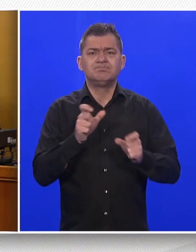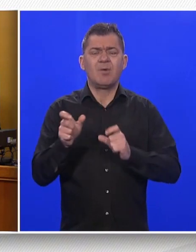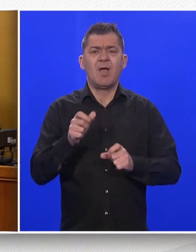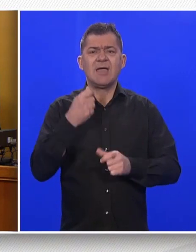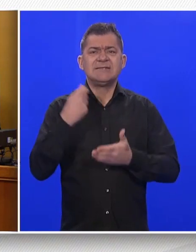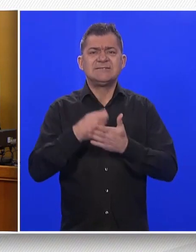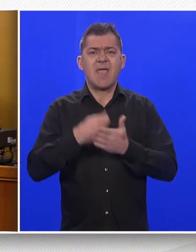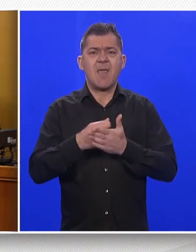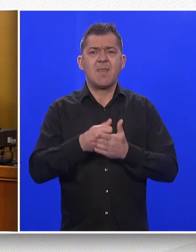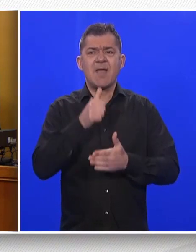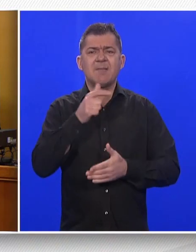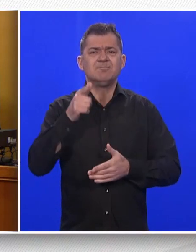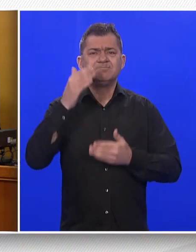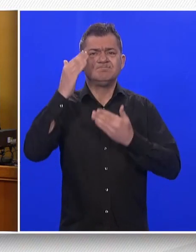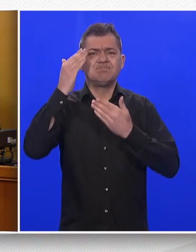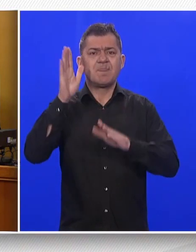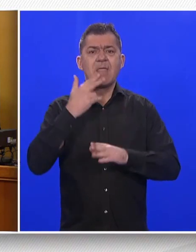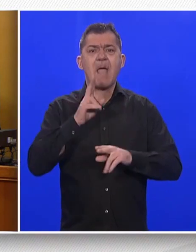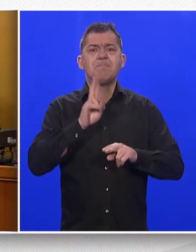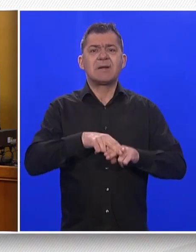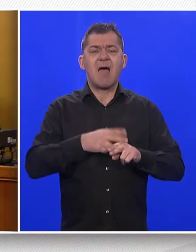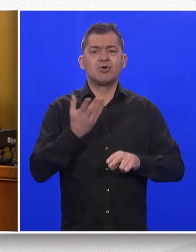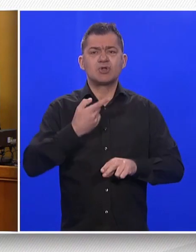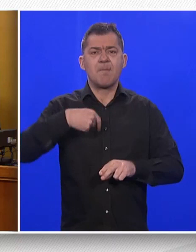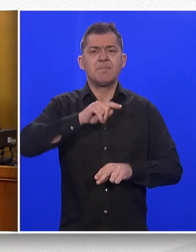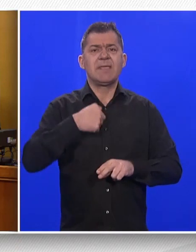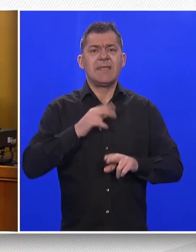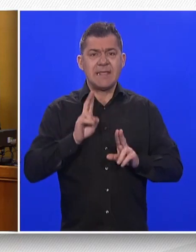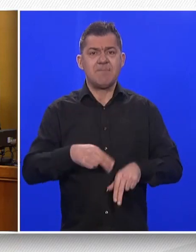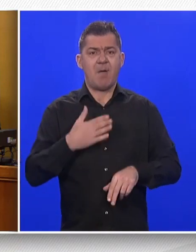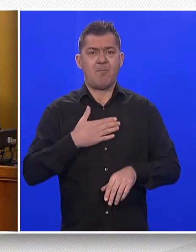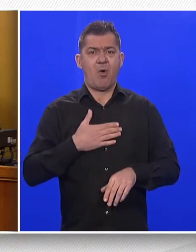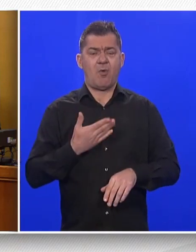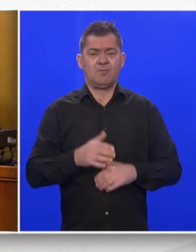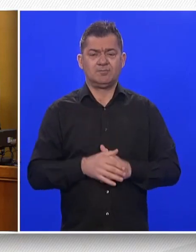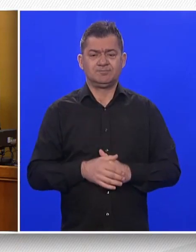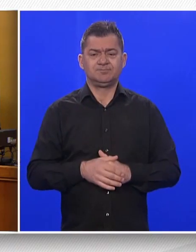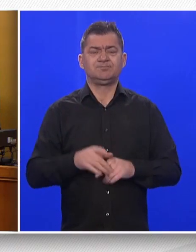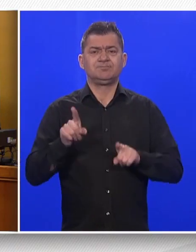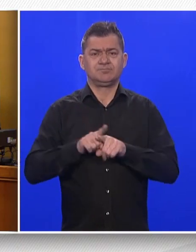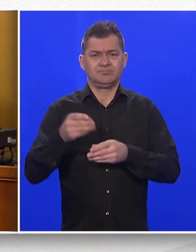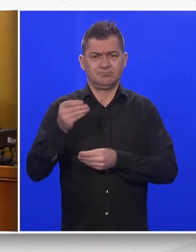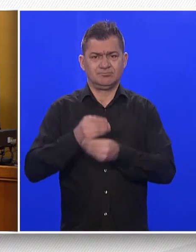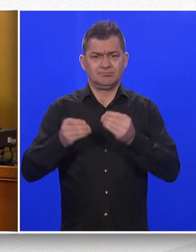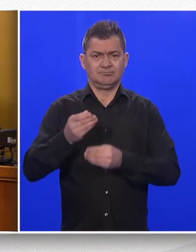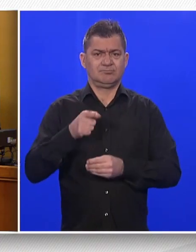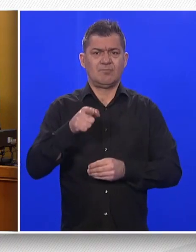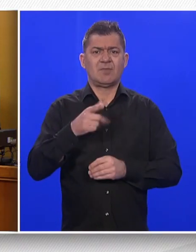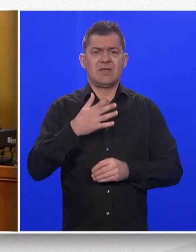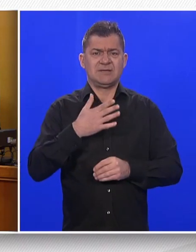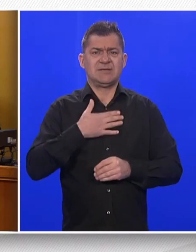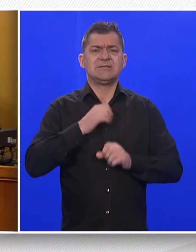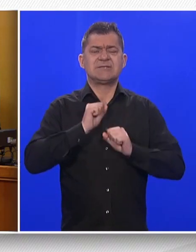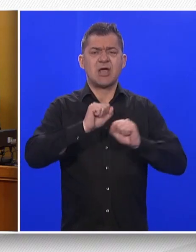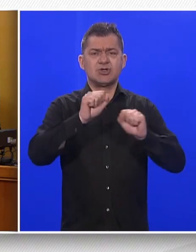poznavanja prava koje kao potrošači imaju. Isto tako, mehanizmi koje imamo za zaštitu potrošača su